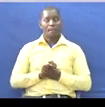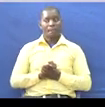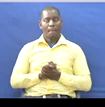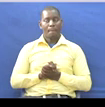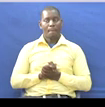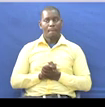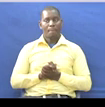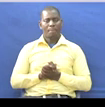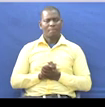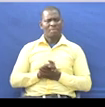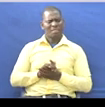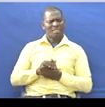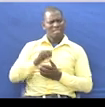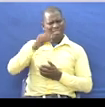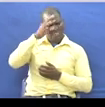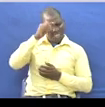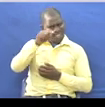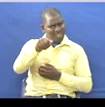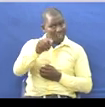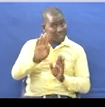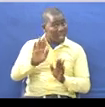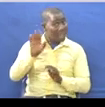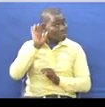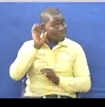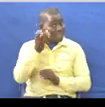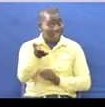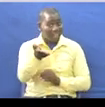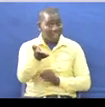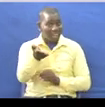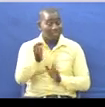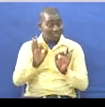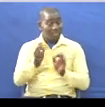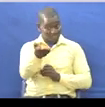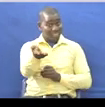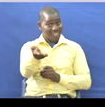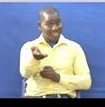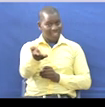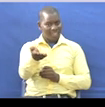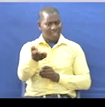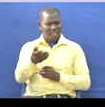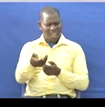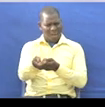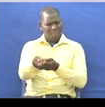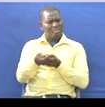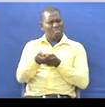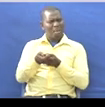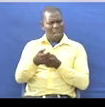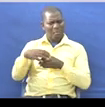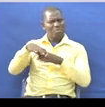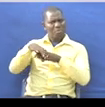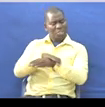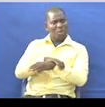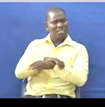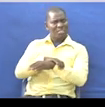Na fikiri mishari kubusikia huu na kugona mwanafunzi wangu mpendwa Pull up your socks Kwa